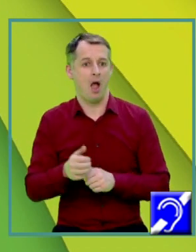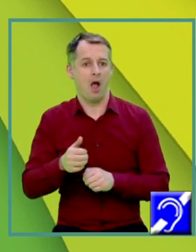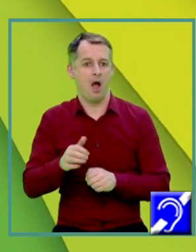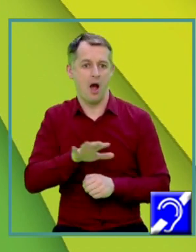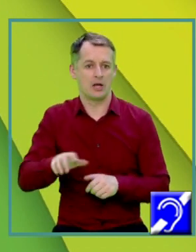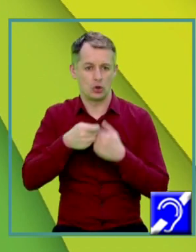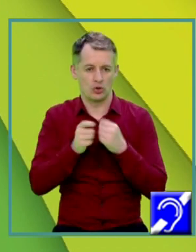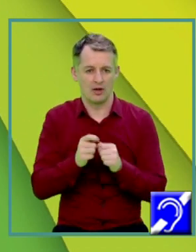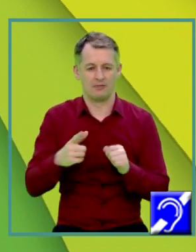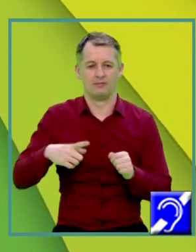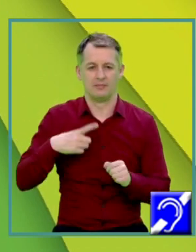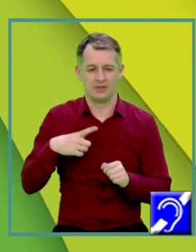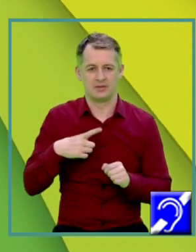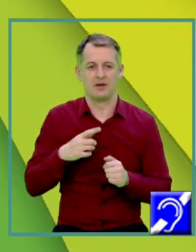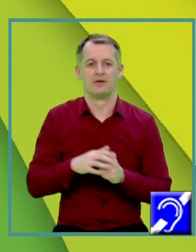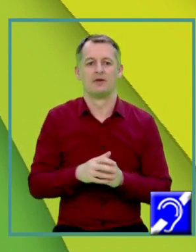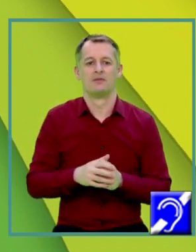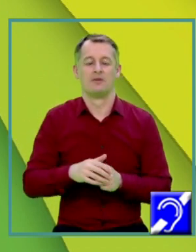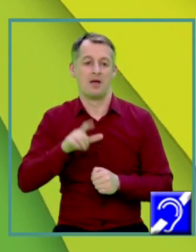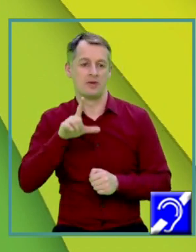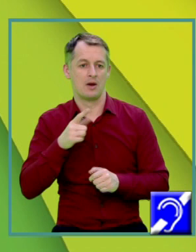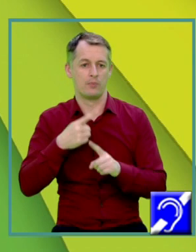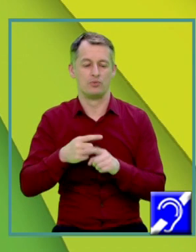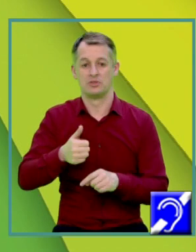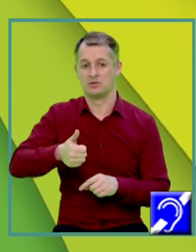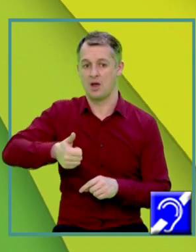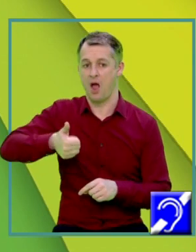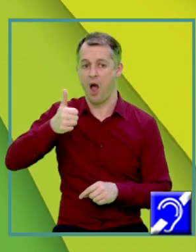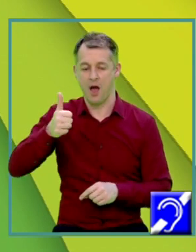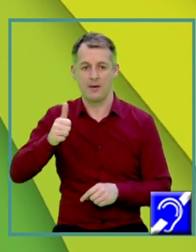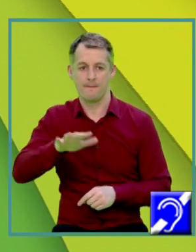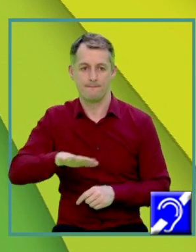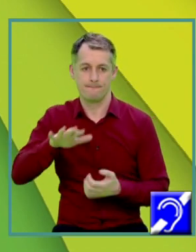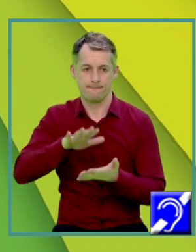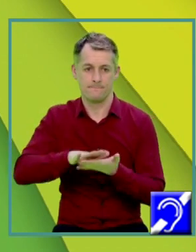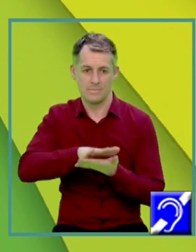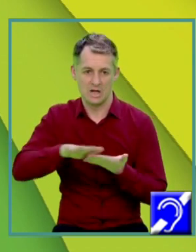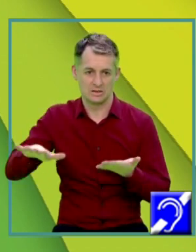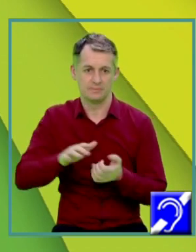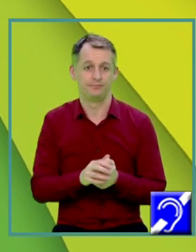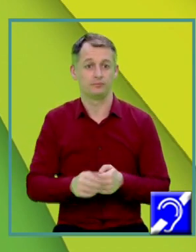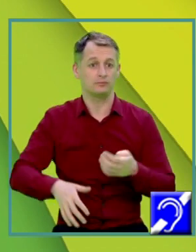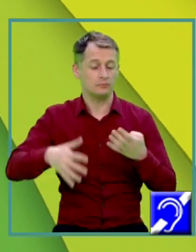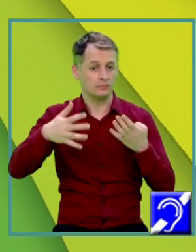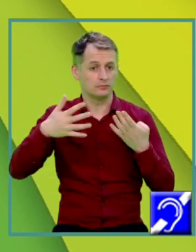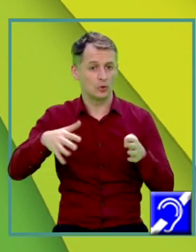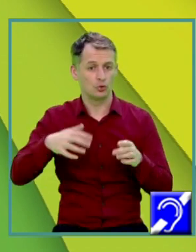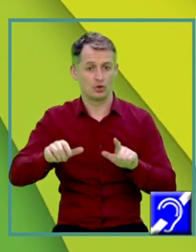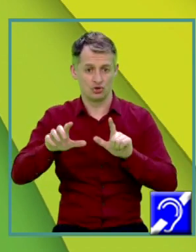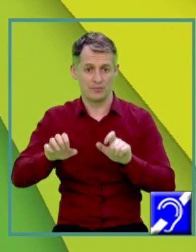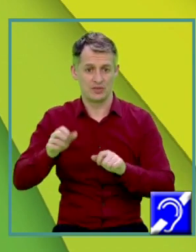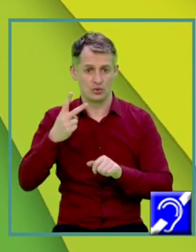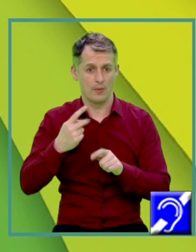Egal cu area laterală plus area bazei Adică 972 plus 324